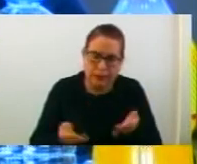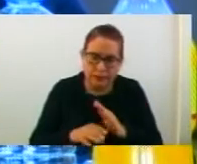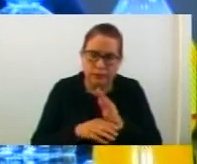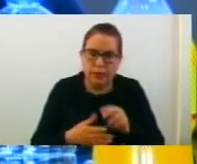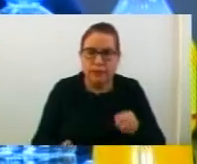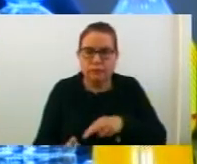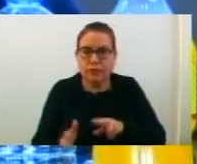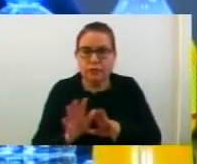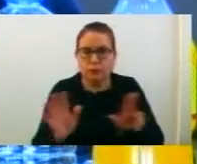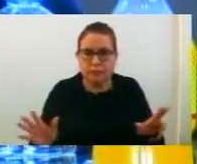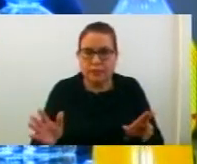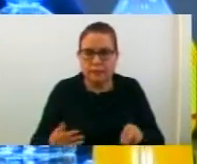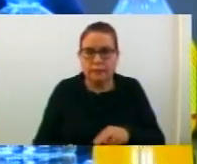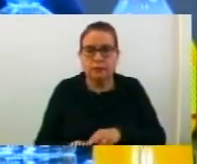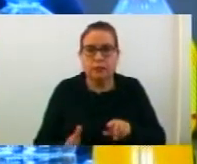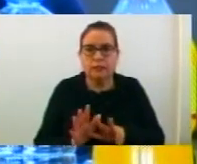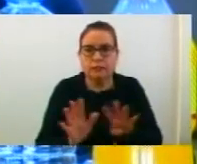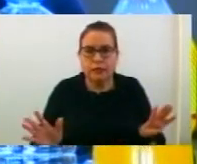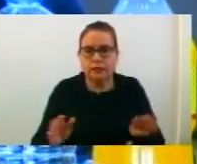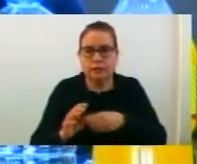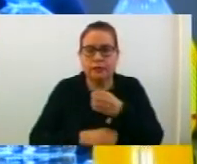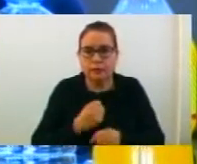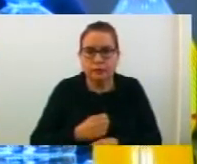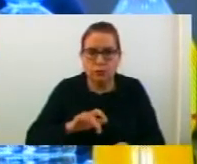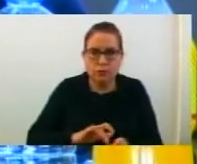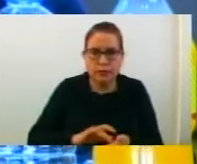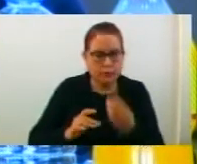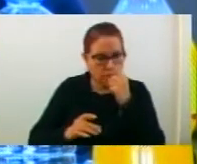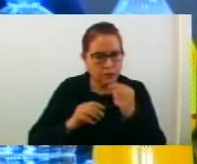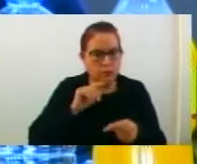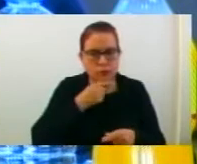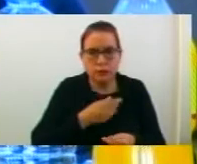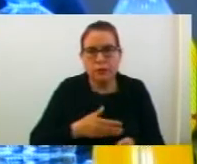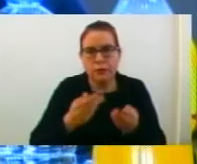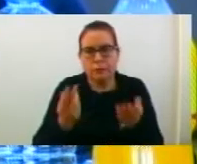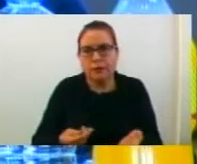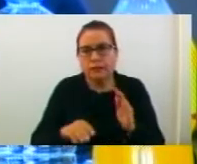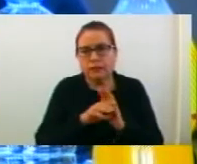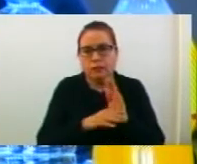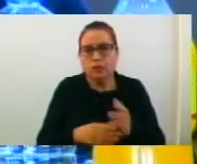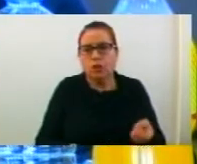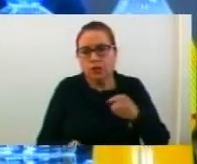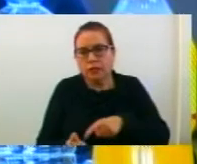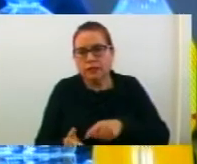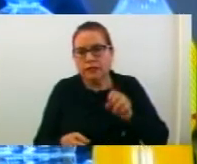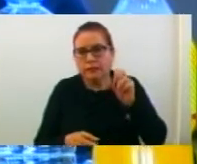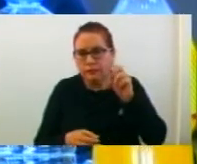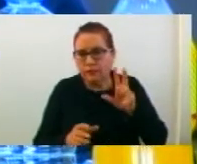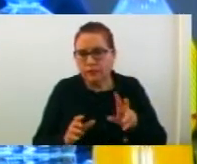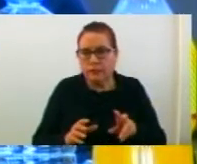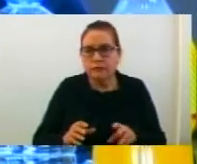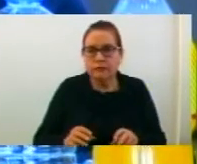-2019 година во Средните Общински училища се предлага обфат од 1282